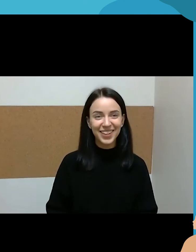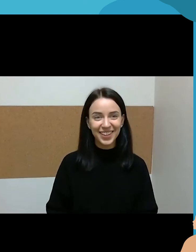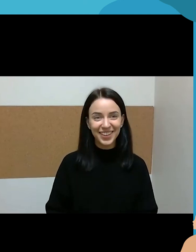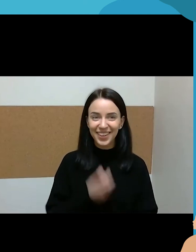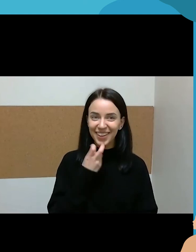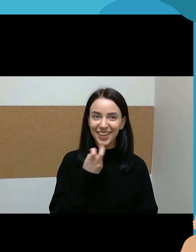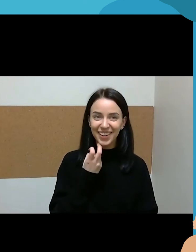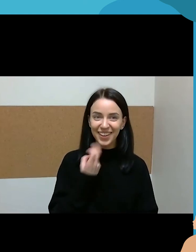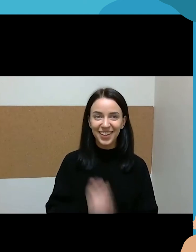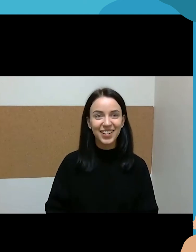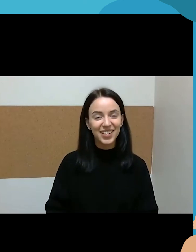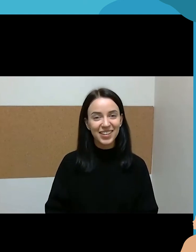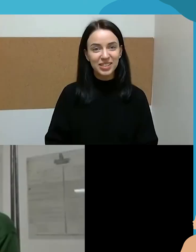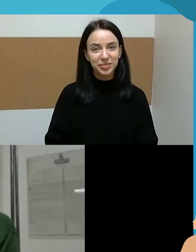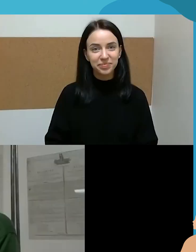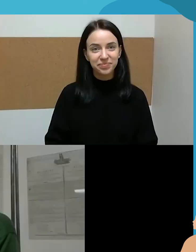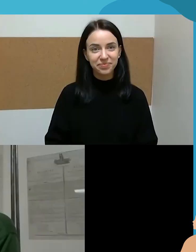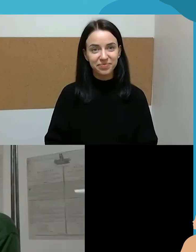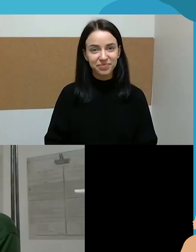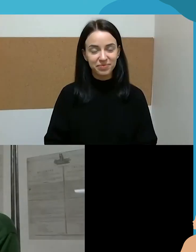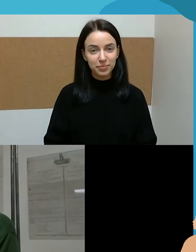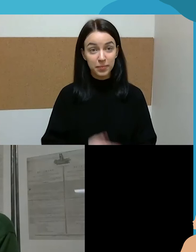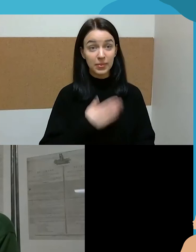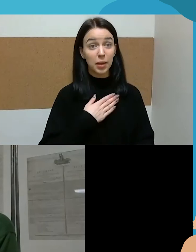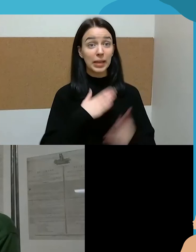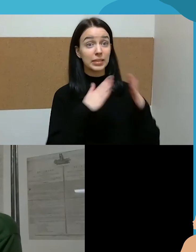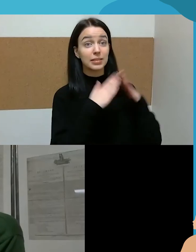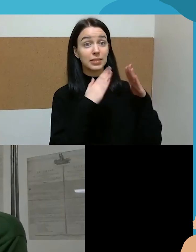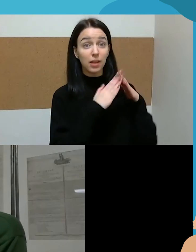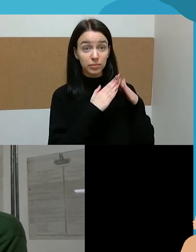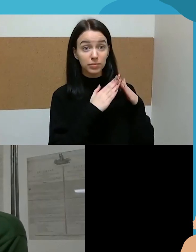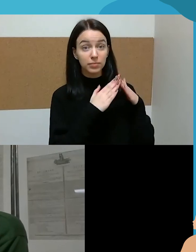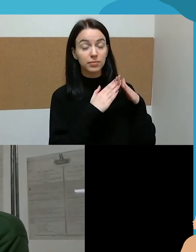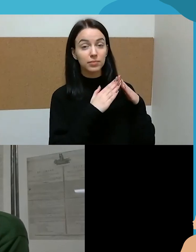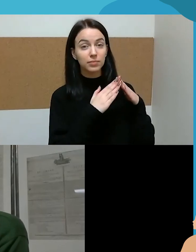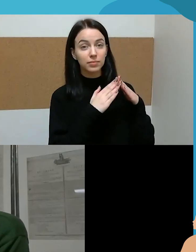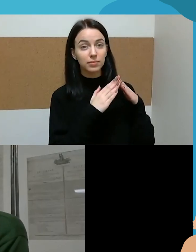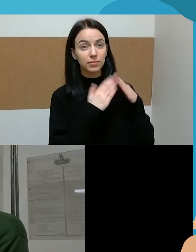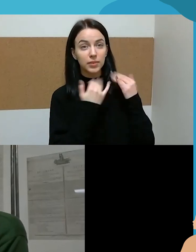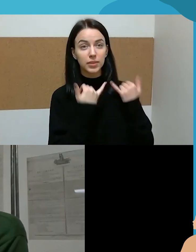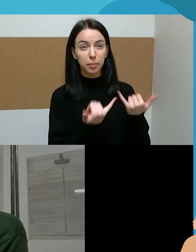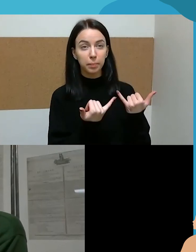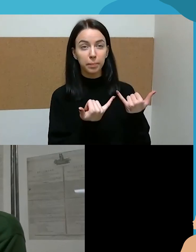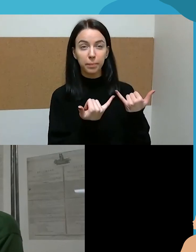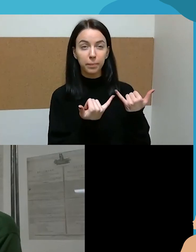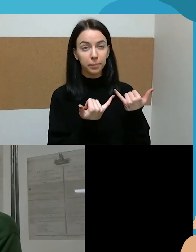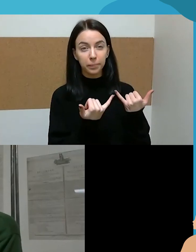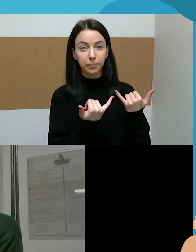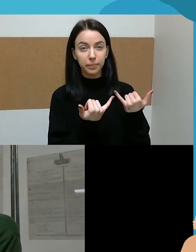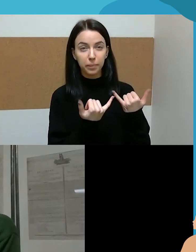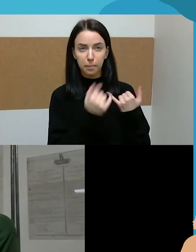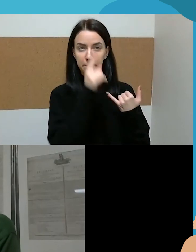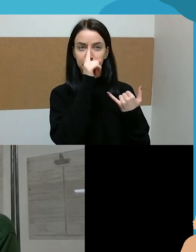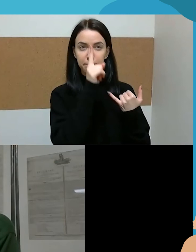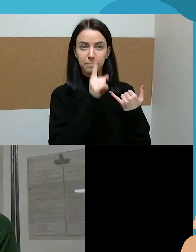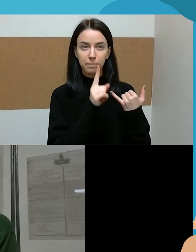Tai mes namuose dabar jau turbūt mėno,